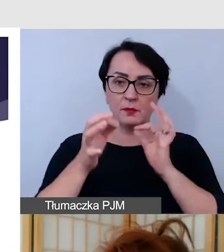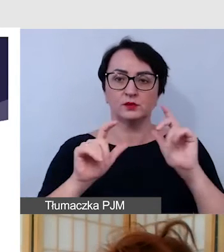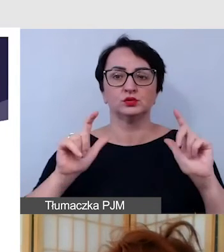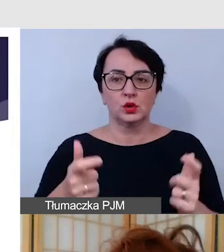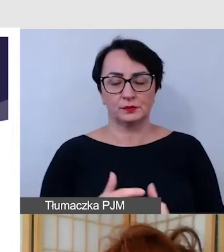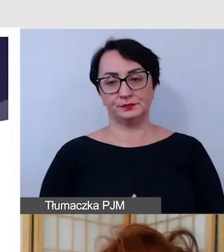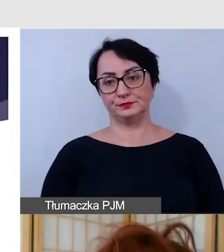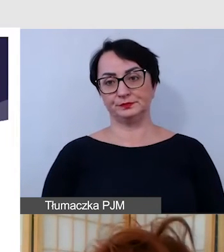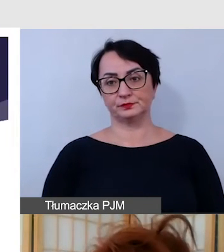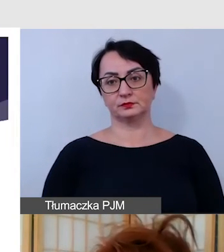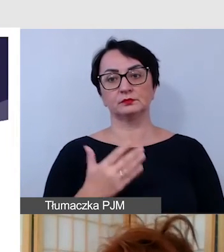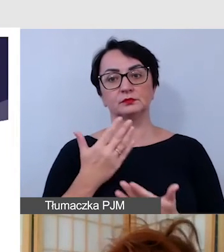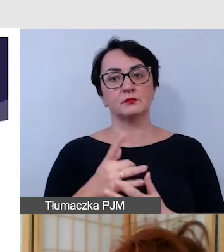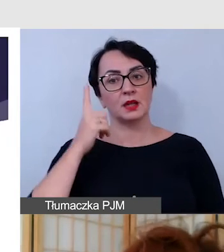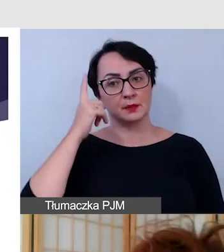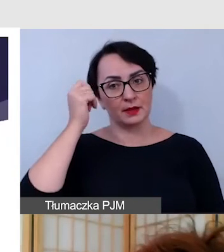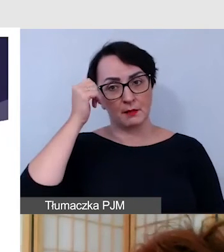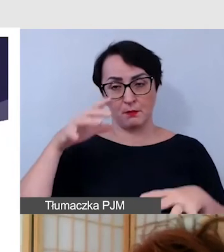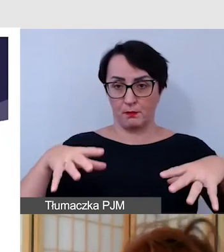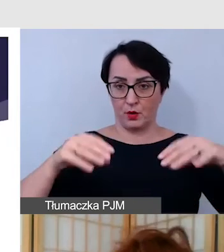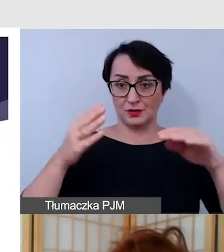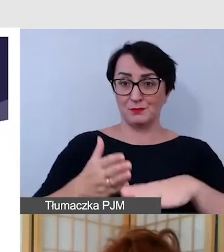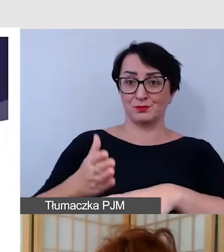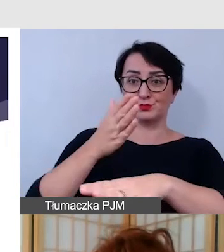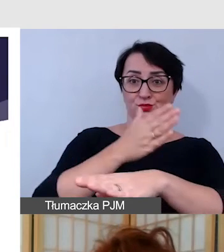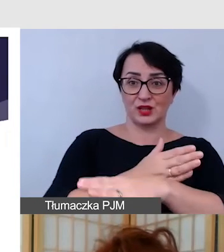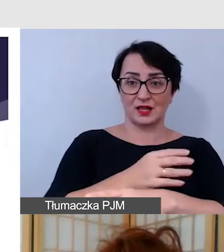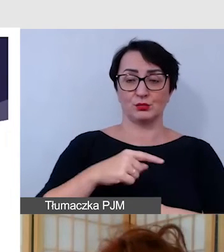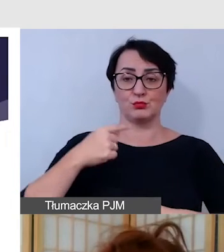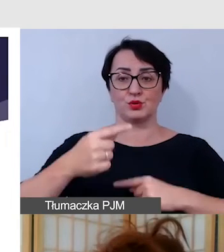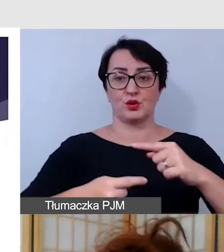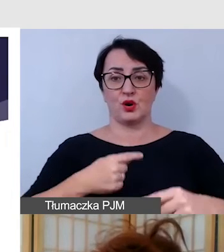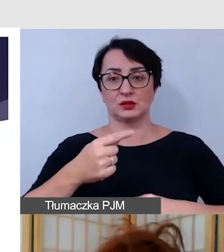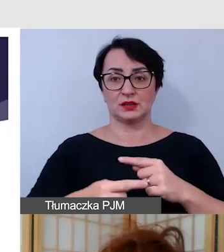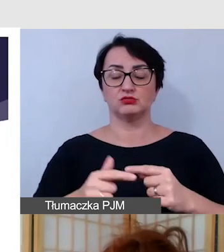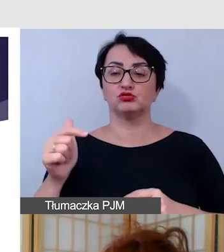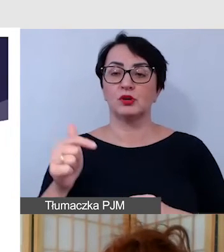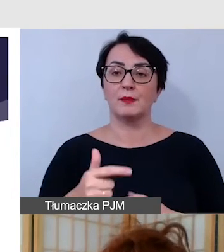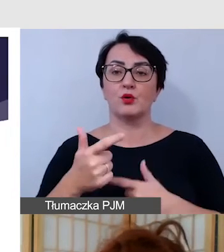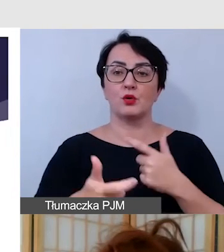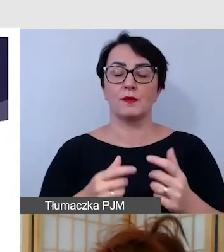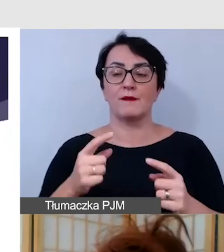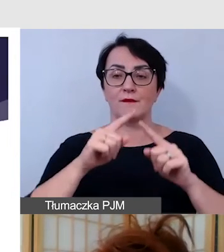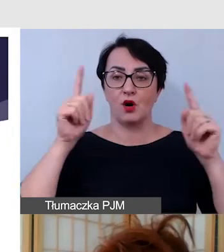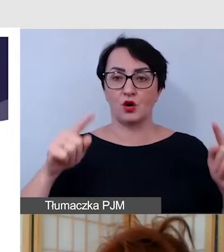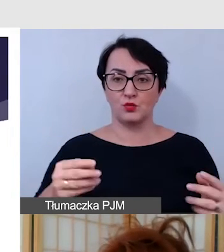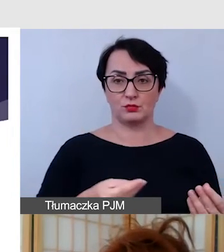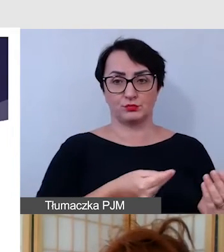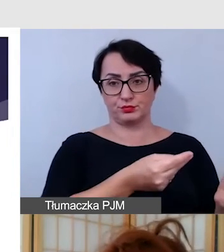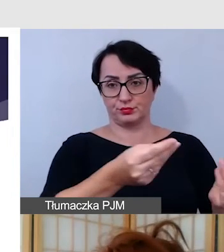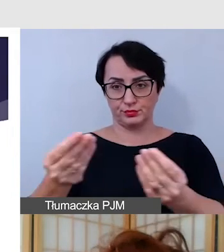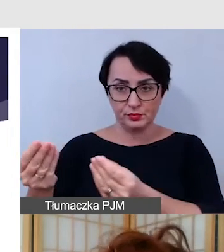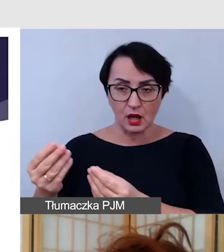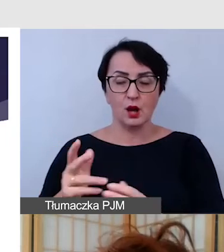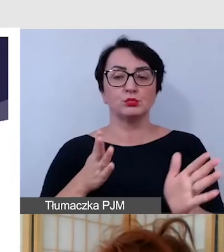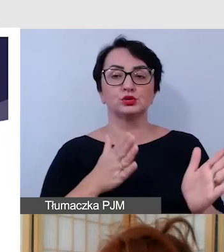Także na samym początku, przed przystąpieniem już do tego procesu, ten formularz musi być tak przygotowany,